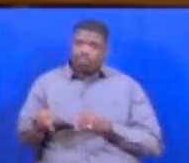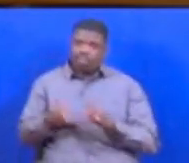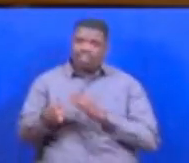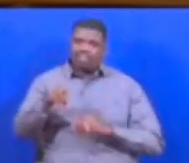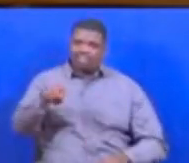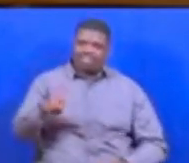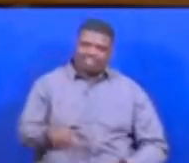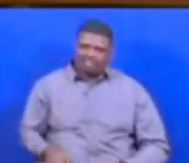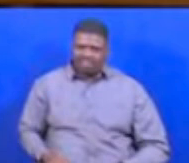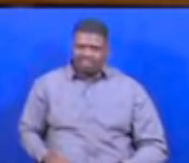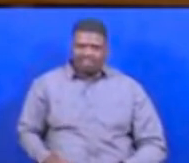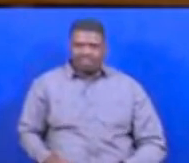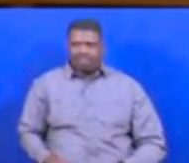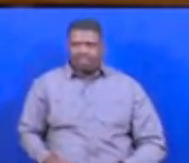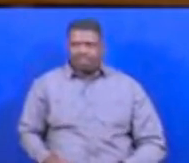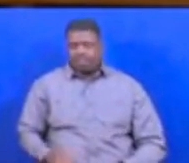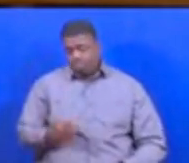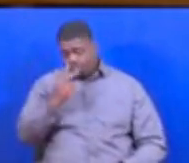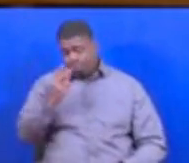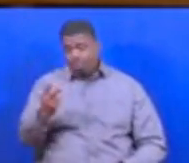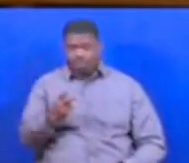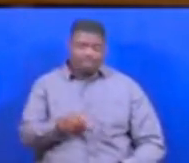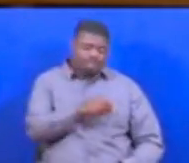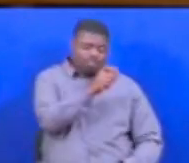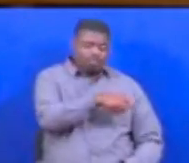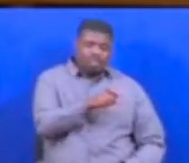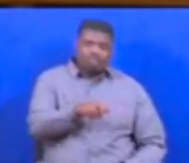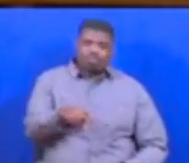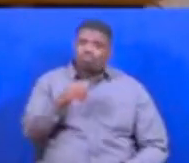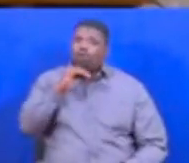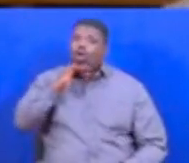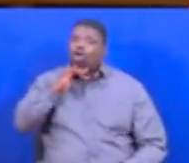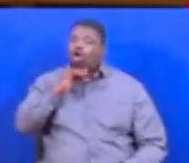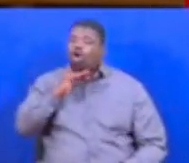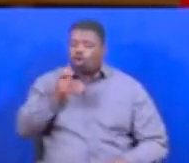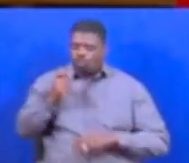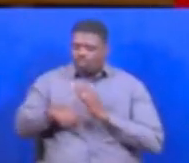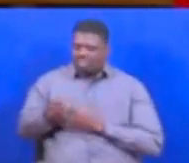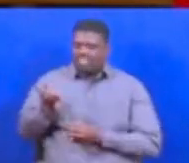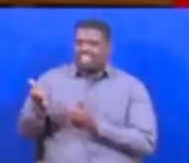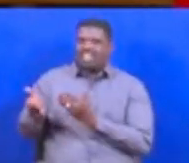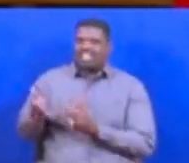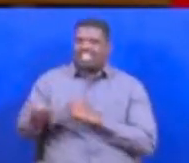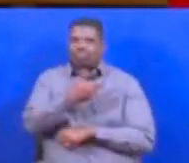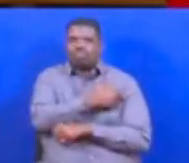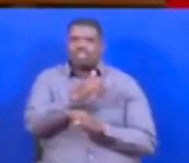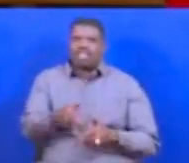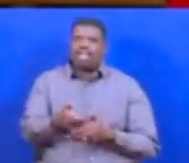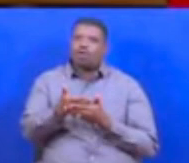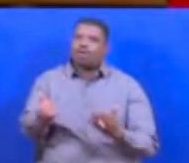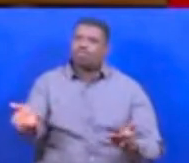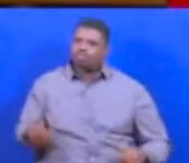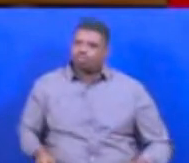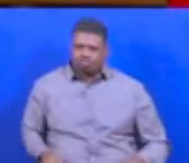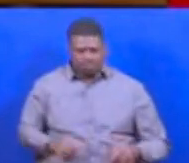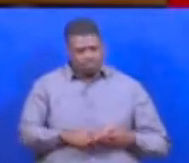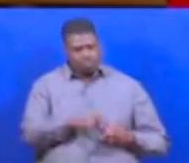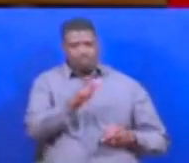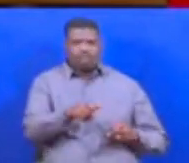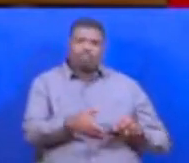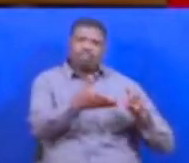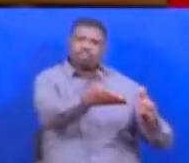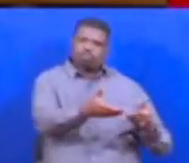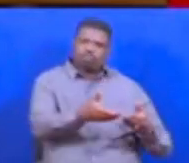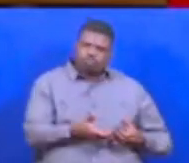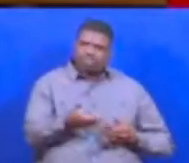Utakuta kwamba Watu waongo-ongo kwenye hizi zahanati na ospitali Watakuwa hawapo Na watu watachua hizi